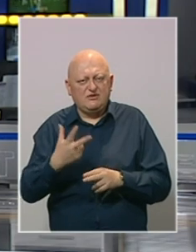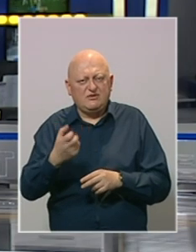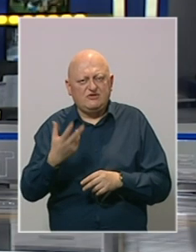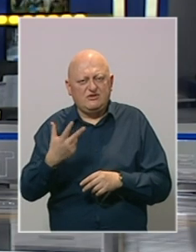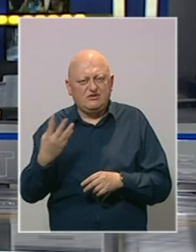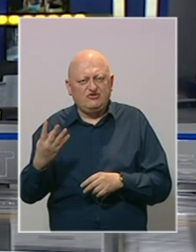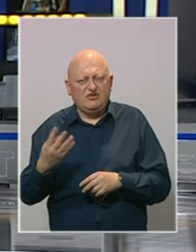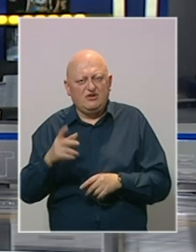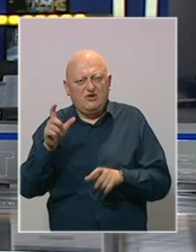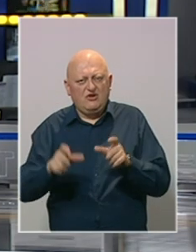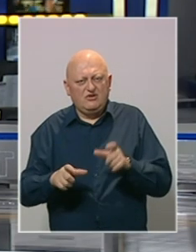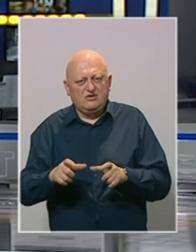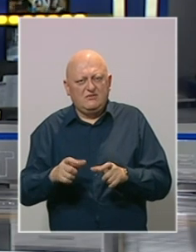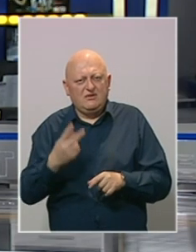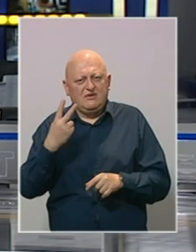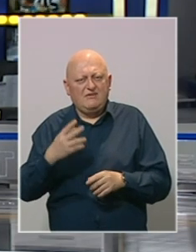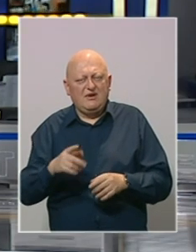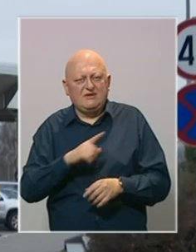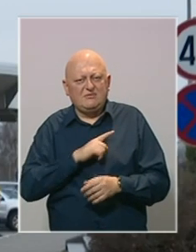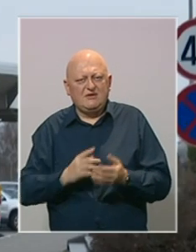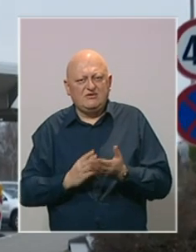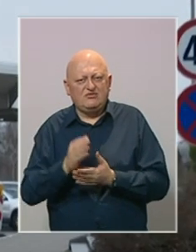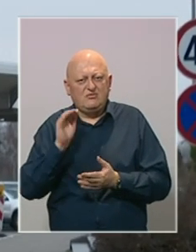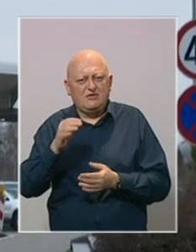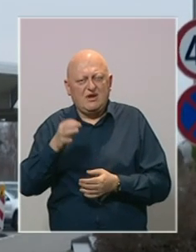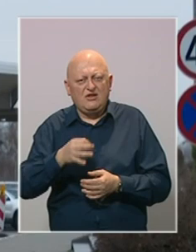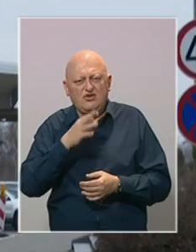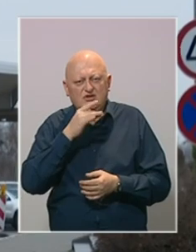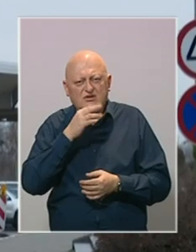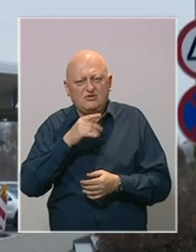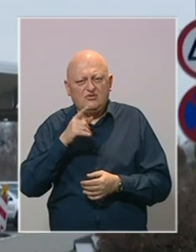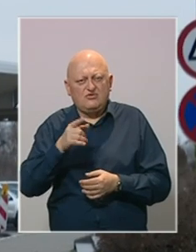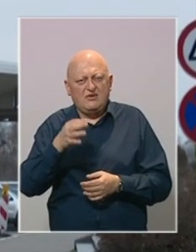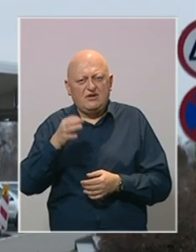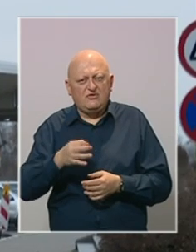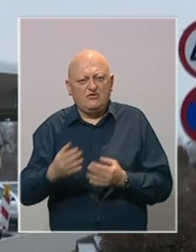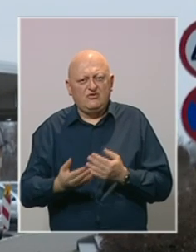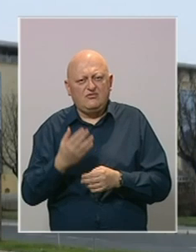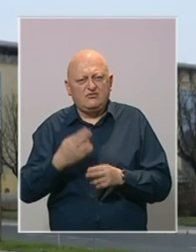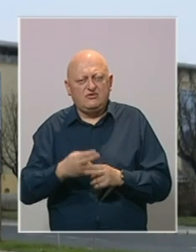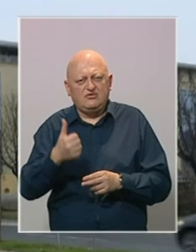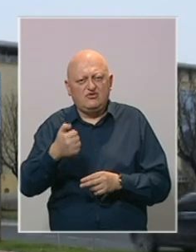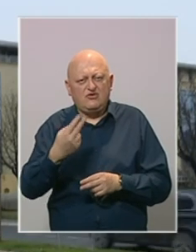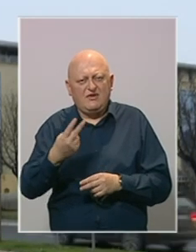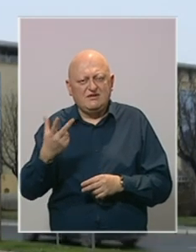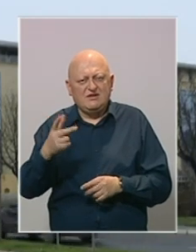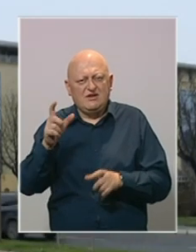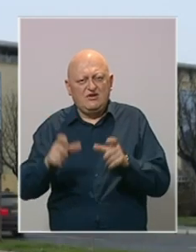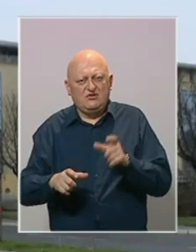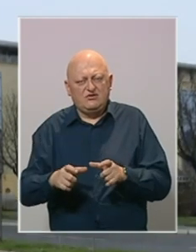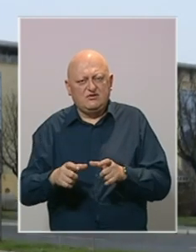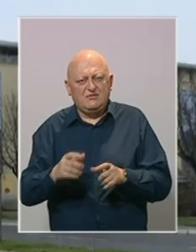334 osobe, a dva smrtna slučaja prijavljena su u kantonu Sarajevo. U tom kantonu novo zaražene su 123